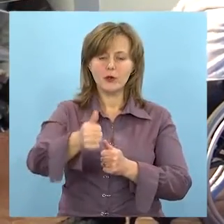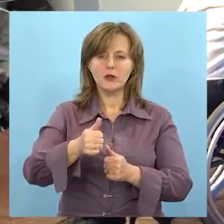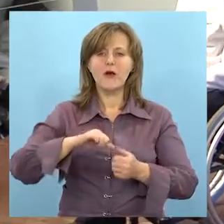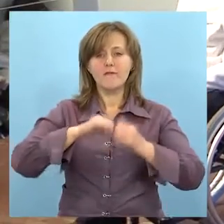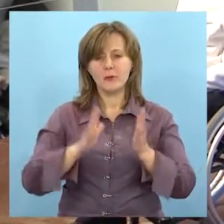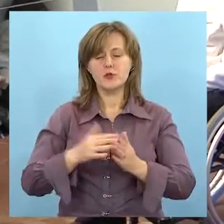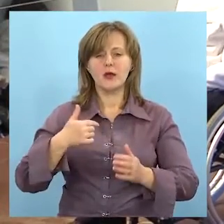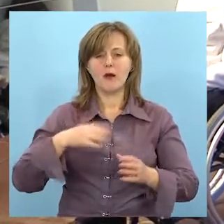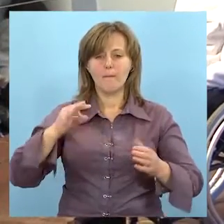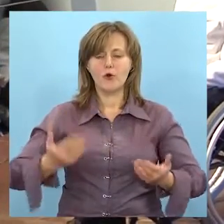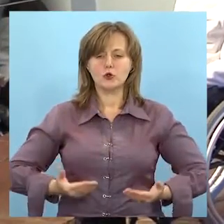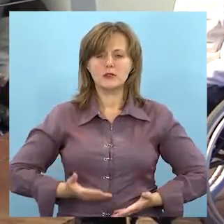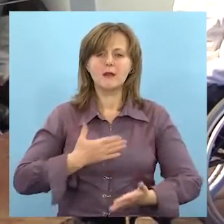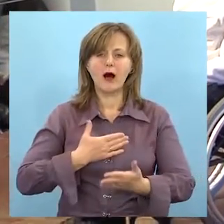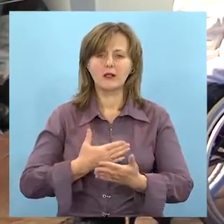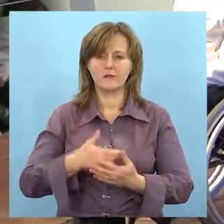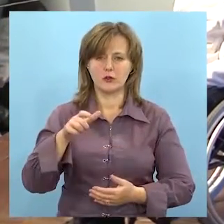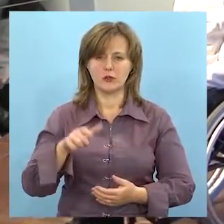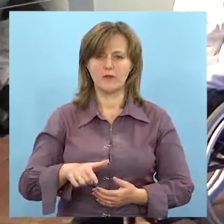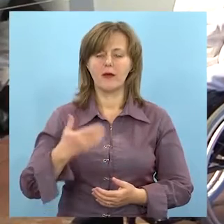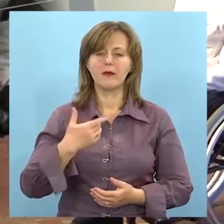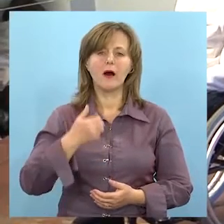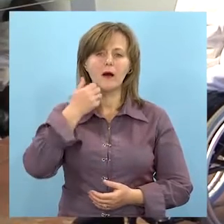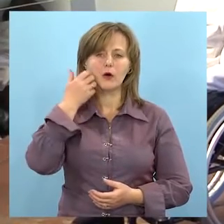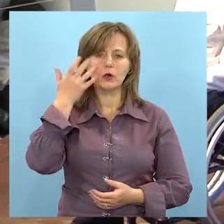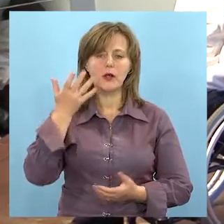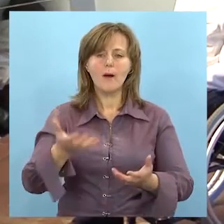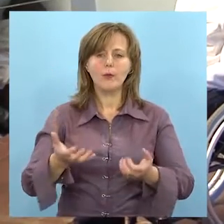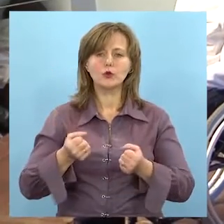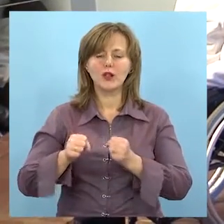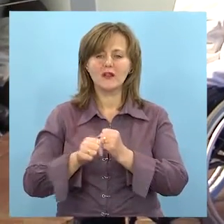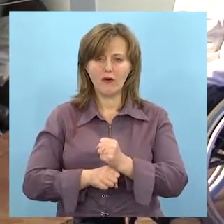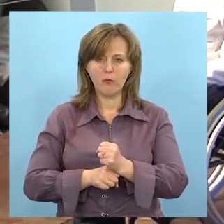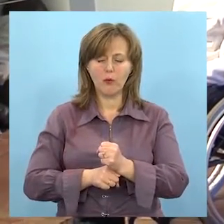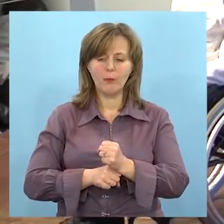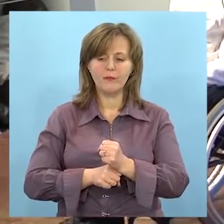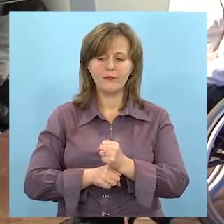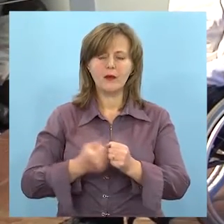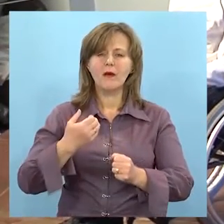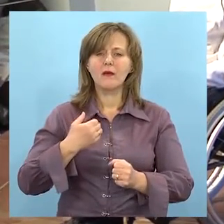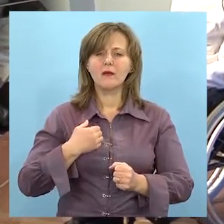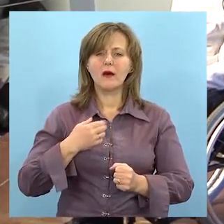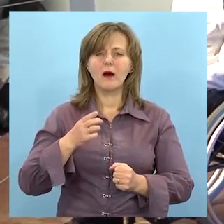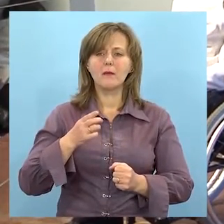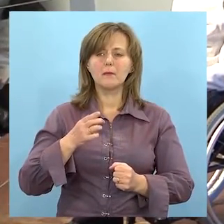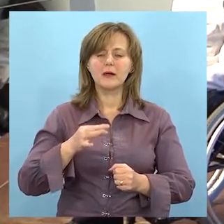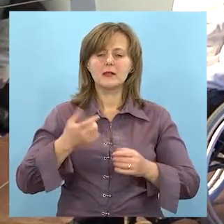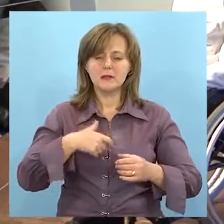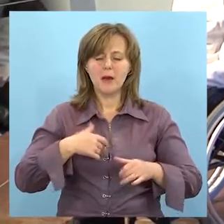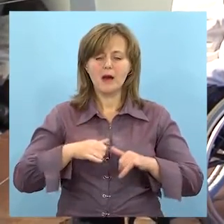Ну, я вообще по житті активний чоловік. якби я, коли я получила травму, я, якби,